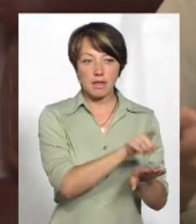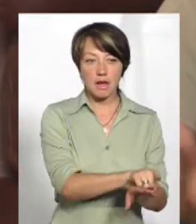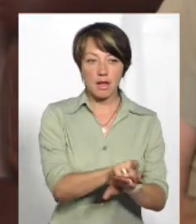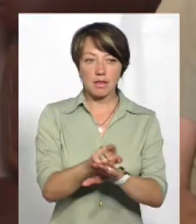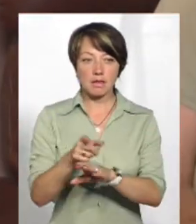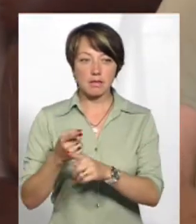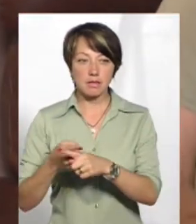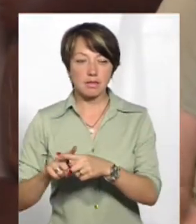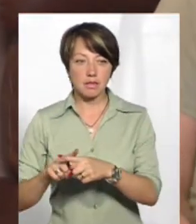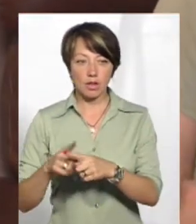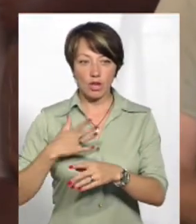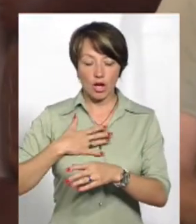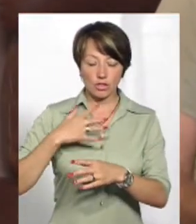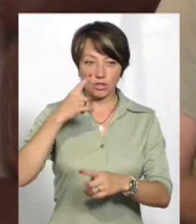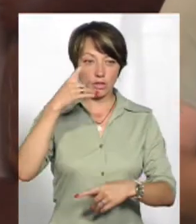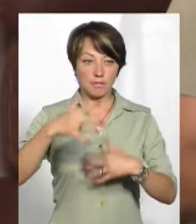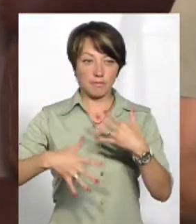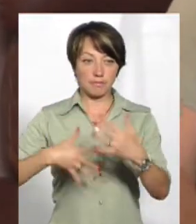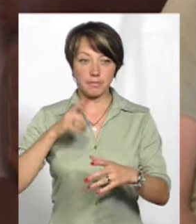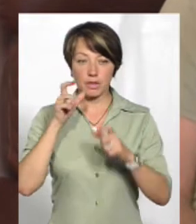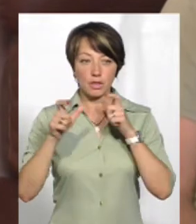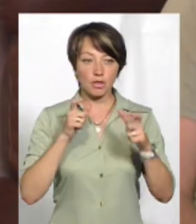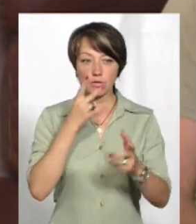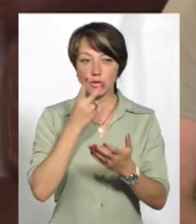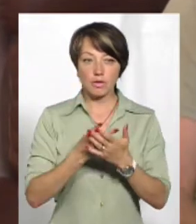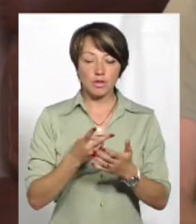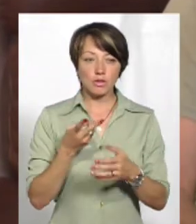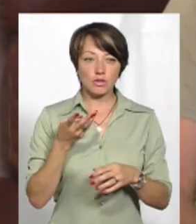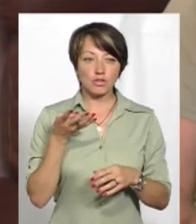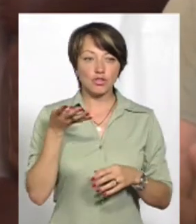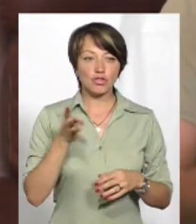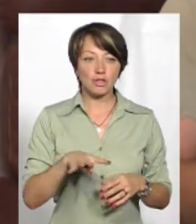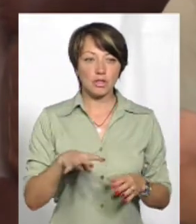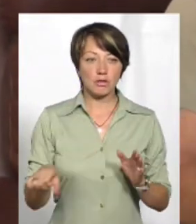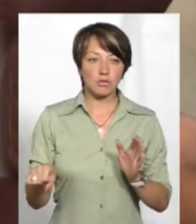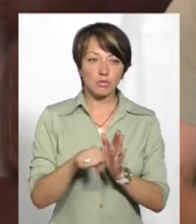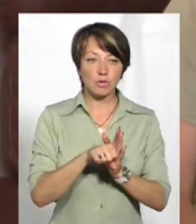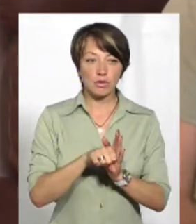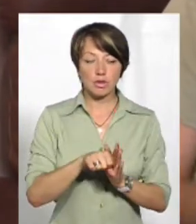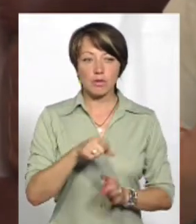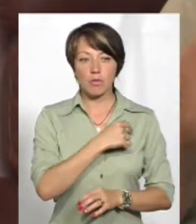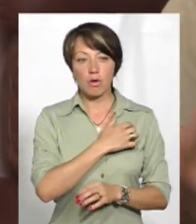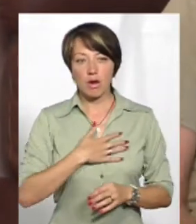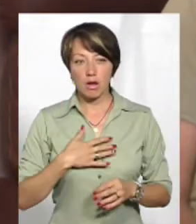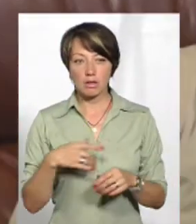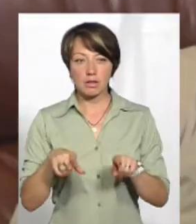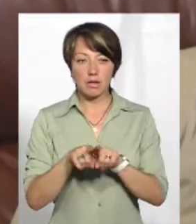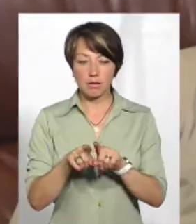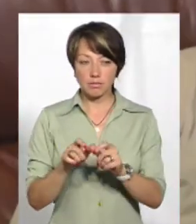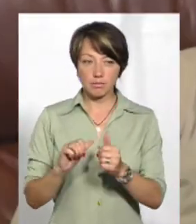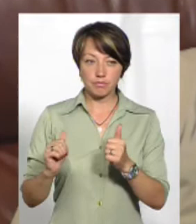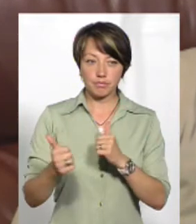ці, як би, наші, не наші, ми там перекрикалися, там подивилися, нас чотири двохсоти, сразу в бусі, то і поранені, то і так обійшли.